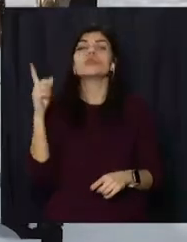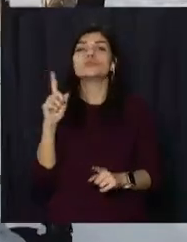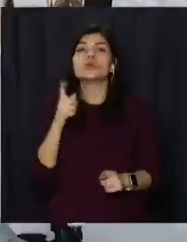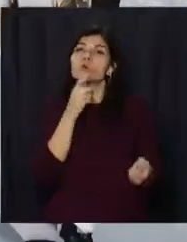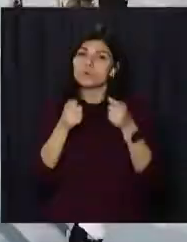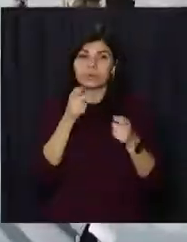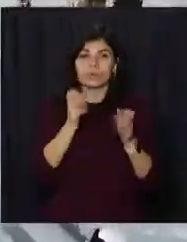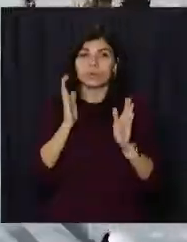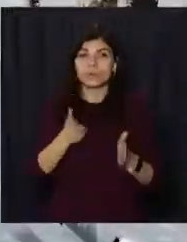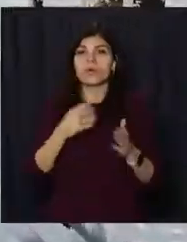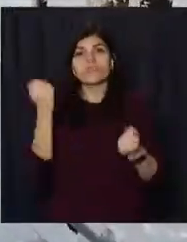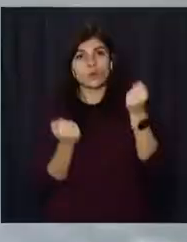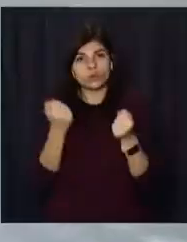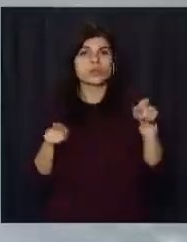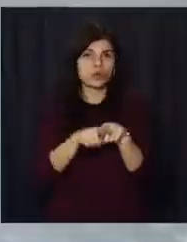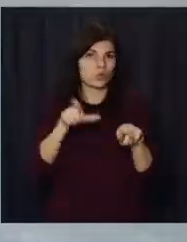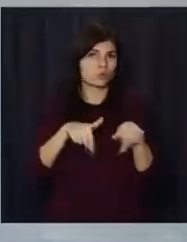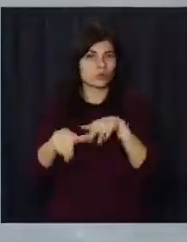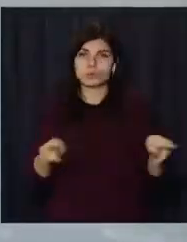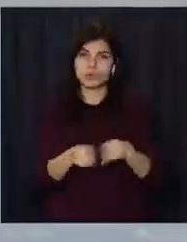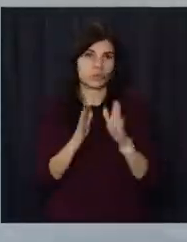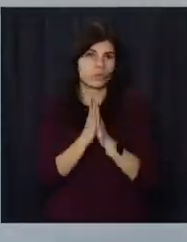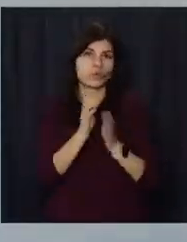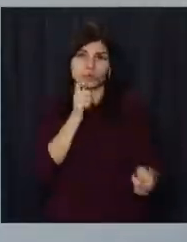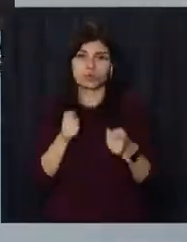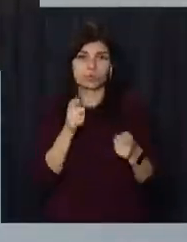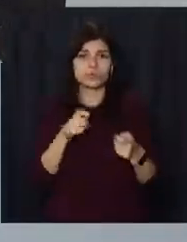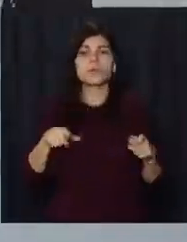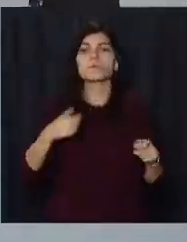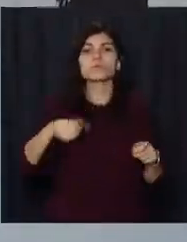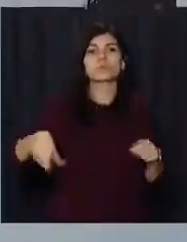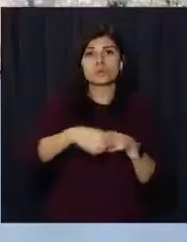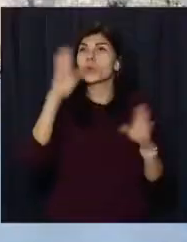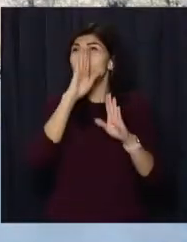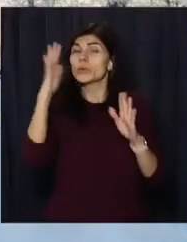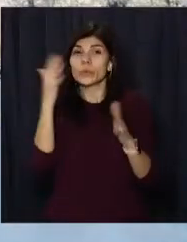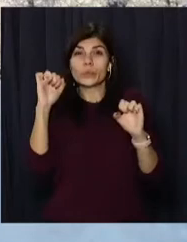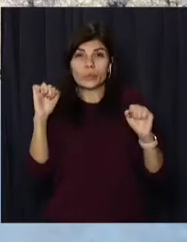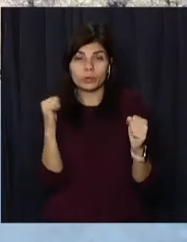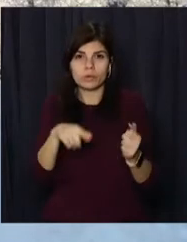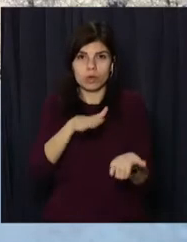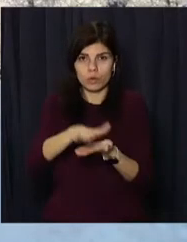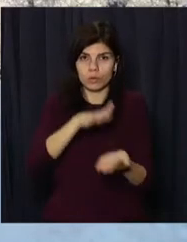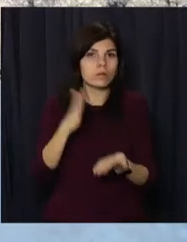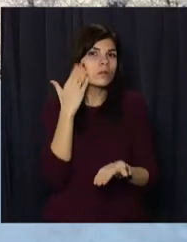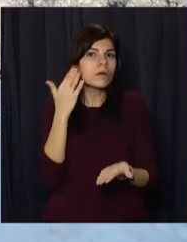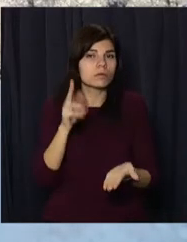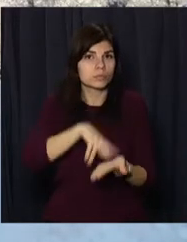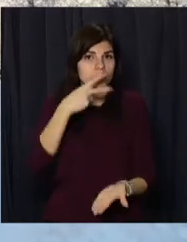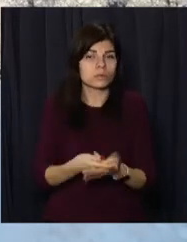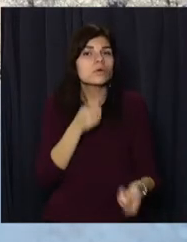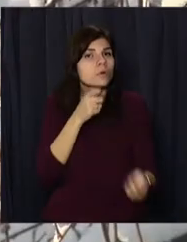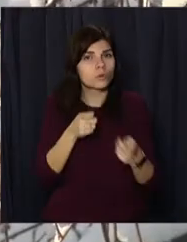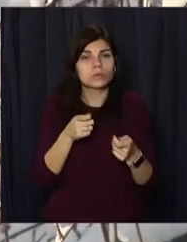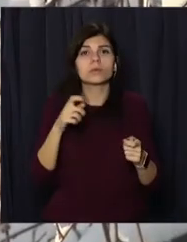обережними слід бути як водіям, так і пішоходам. Бо друге поступово вкриває ожеледиця. Крім того, погоду вже за кілька тижнів